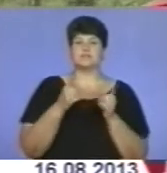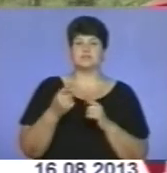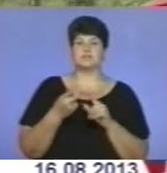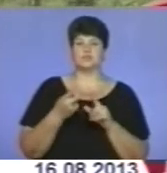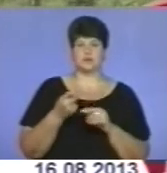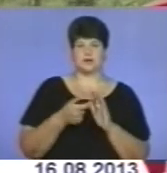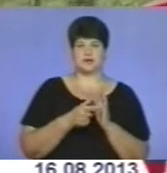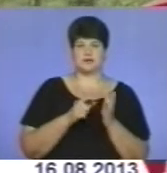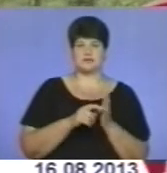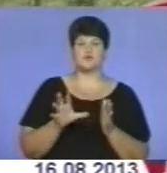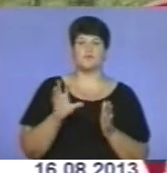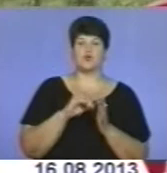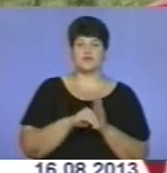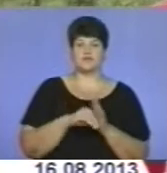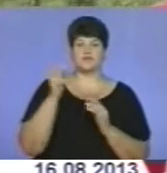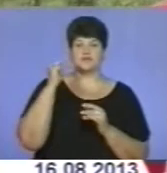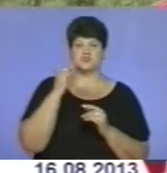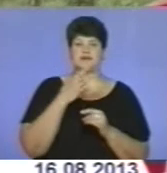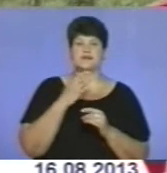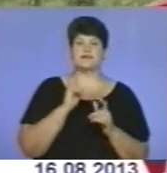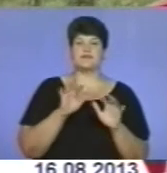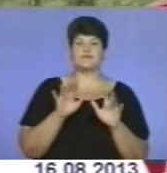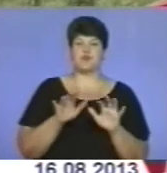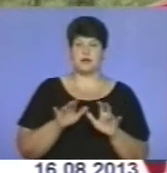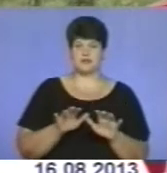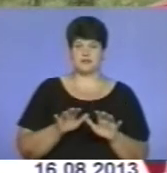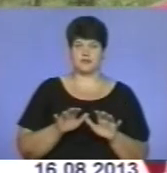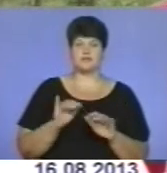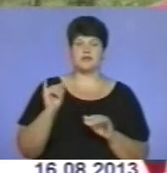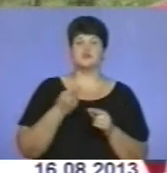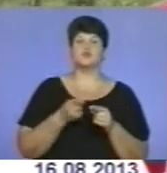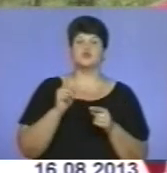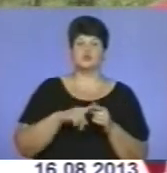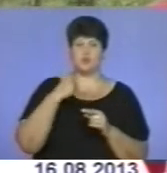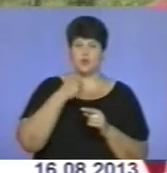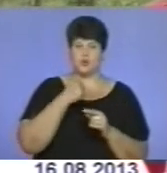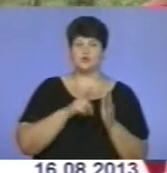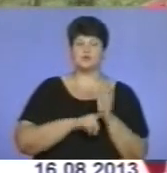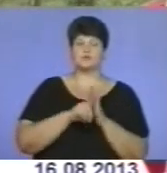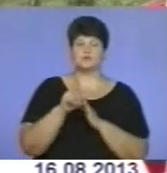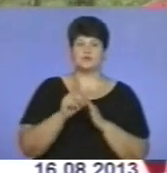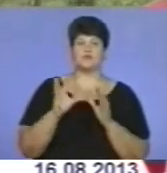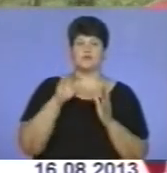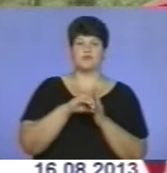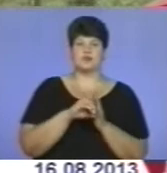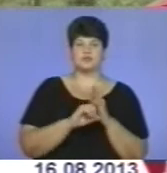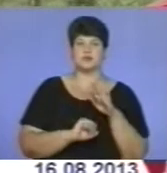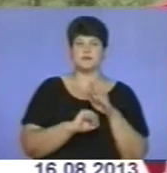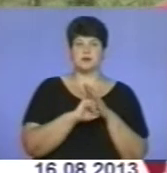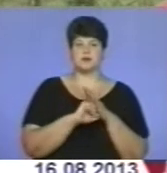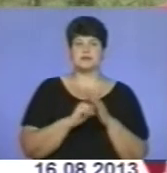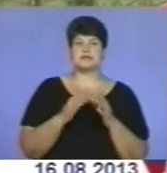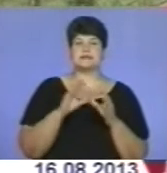клас, впроваджено вивчення інформатики. І цього року розпочалося впровадження базового компоненту